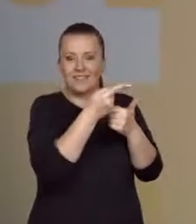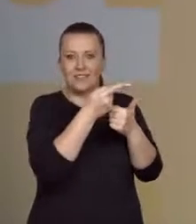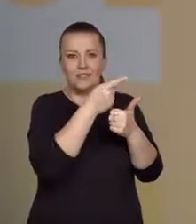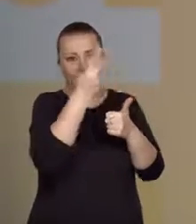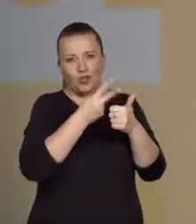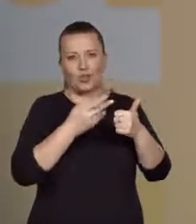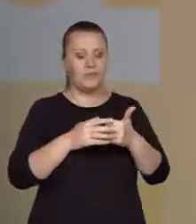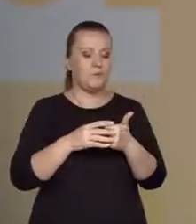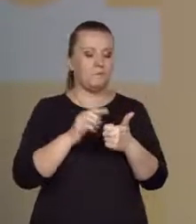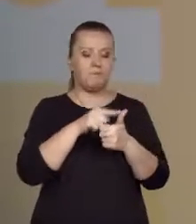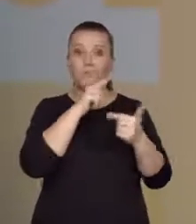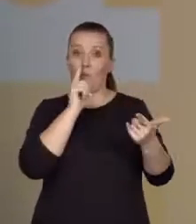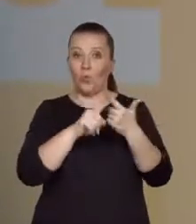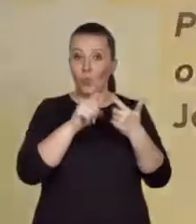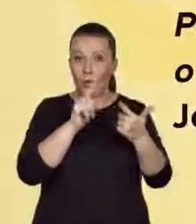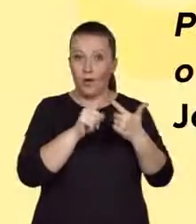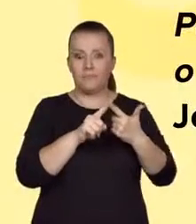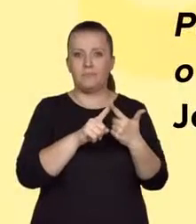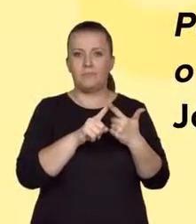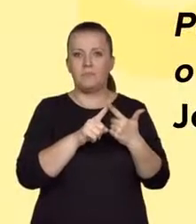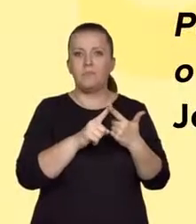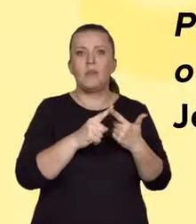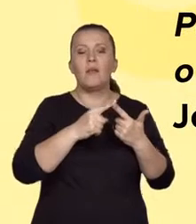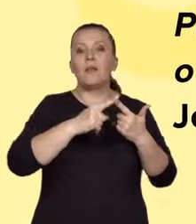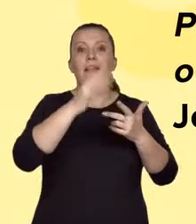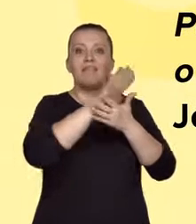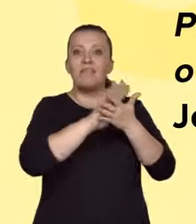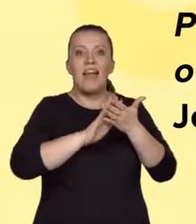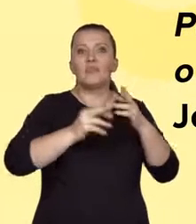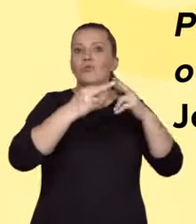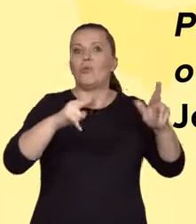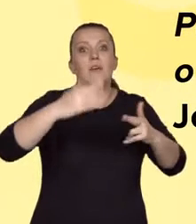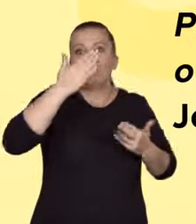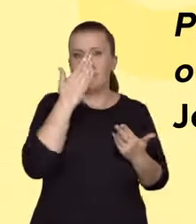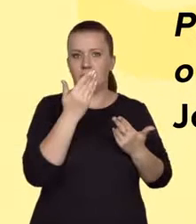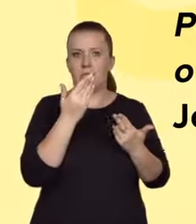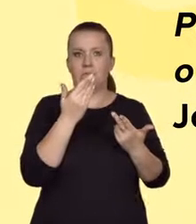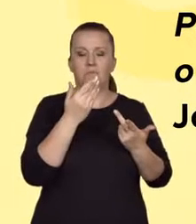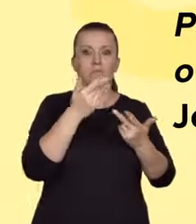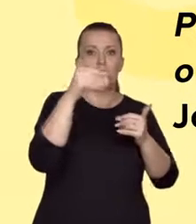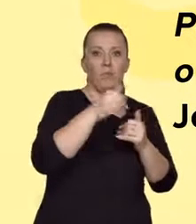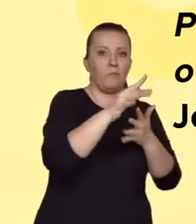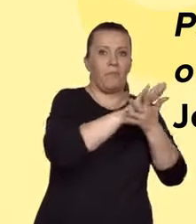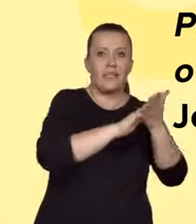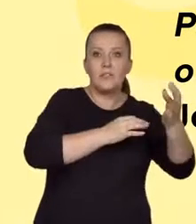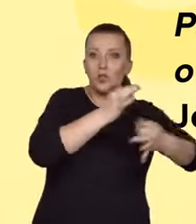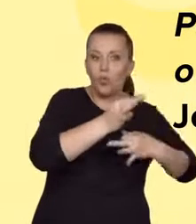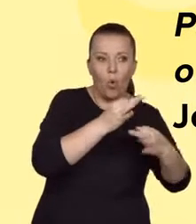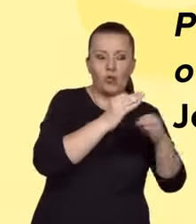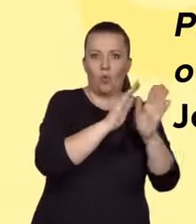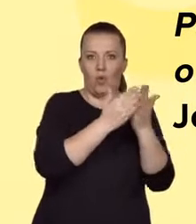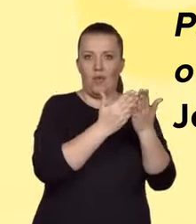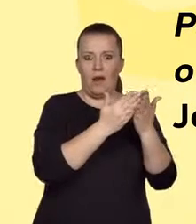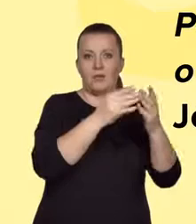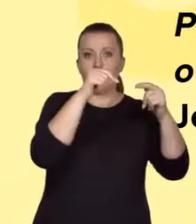odczytać. Rzecz druga. Musisz wiedzieć dobrze, z jakim rodzajem tekstu masz do czynienia. Czy jest to tekst historyczno